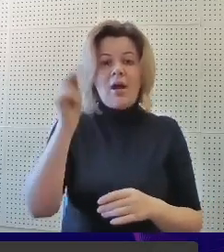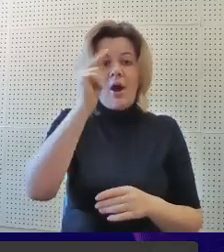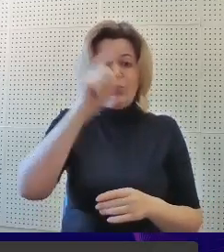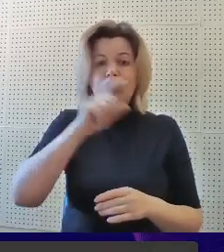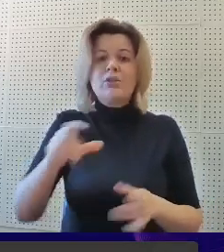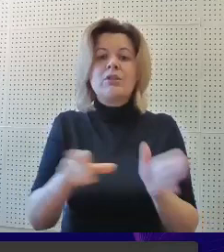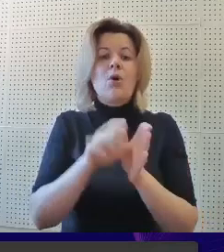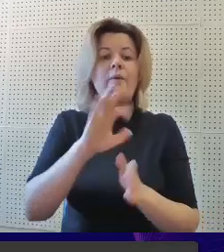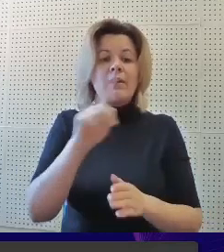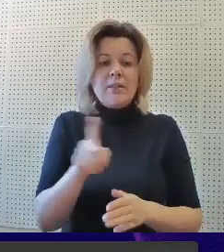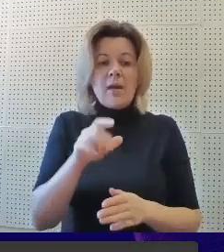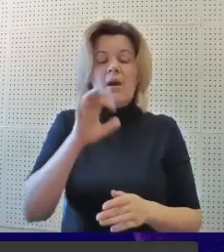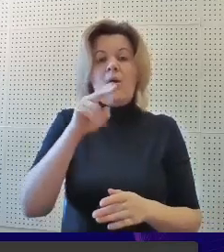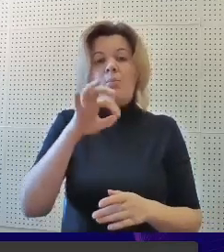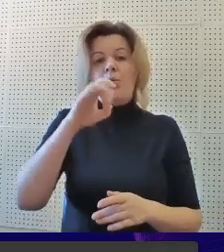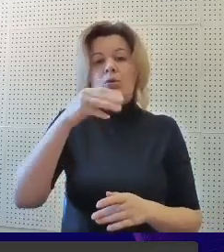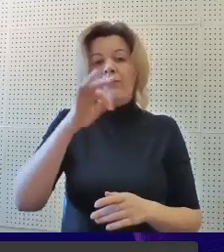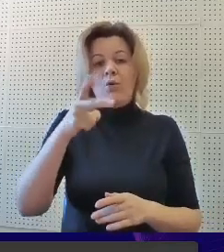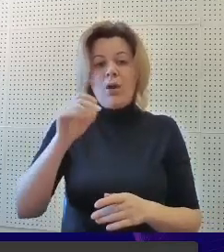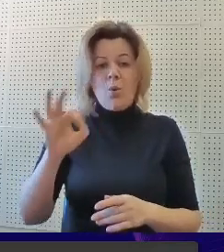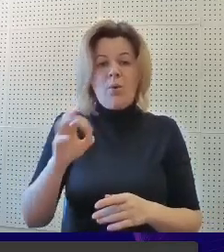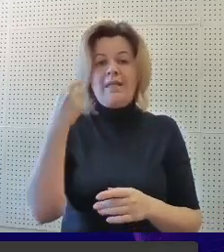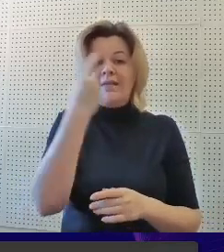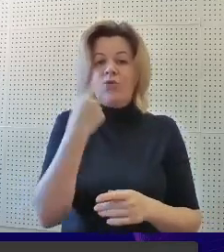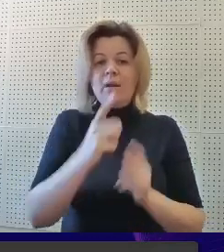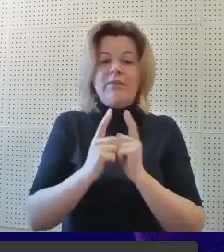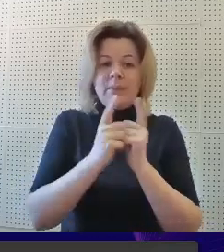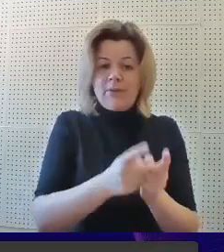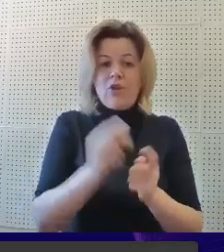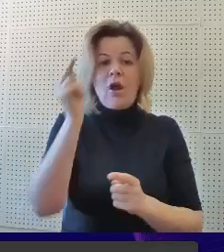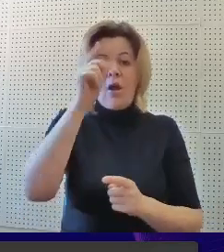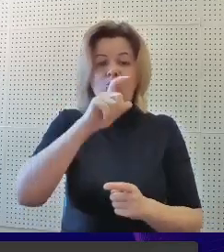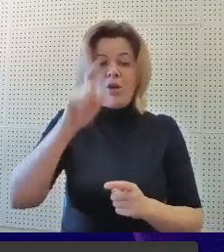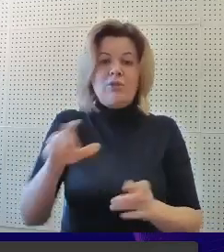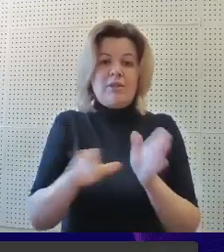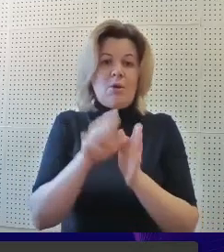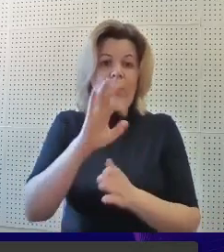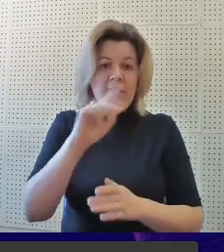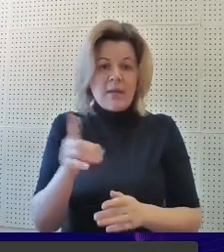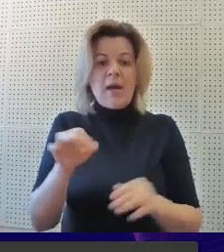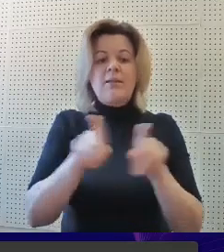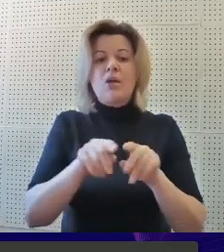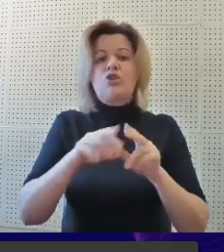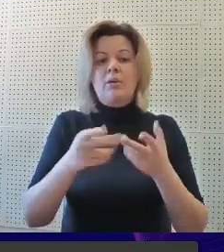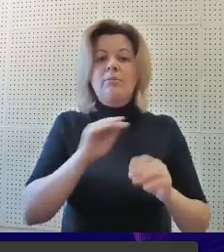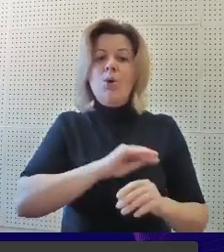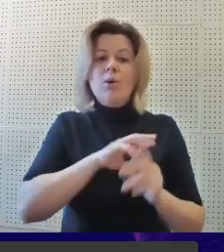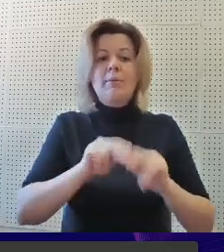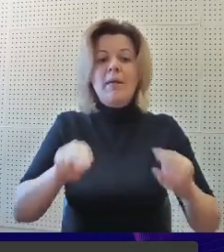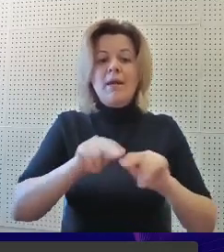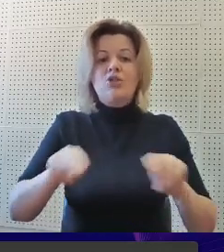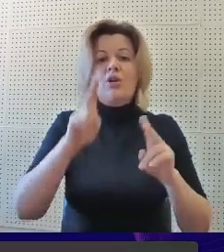портфолио индивидуального сопровождения обучающихся с ОВЗ инвалидностью, а также психолого-педагогические карты класса.